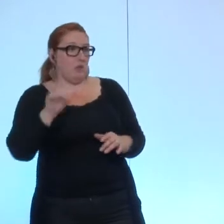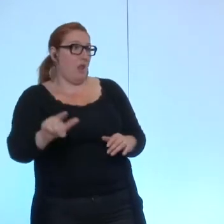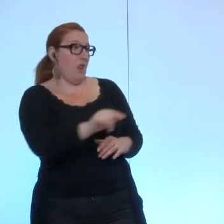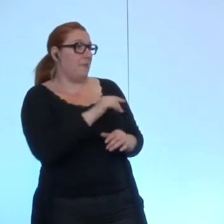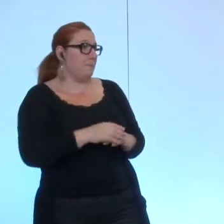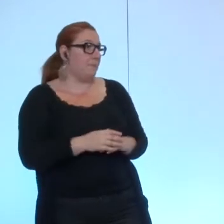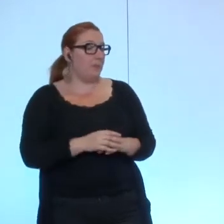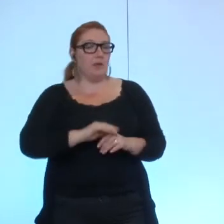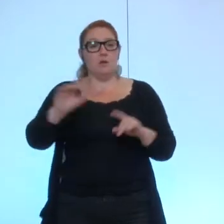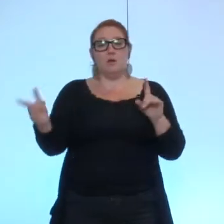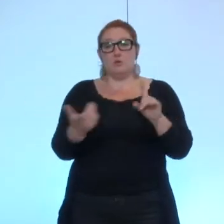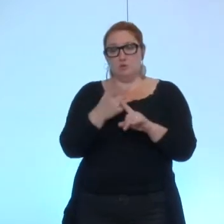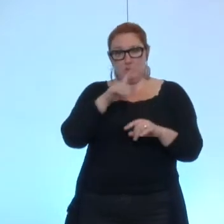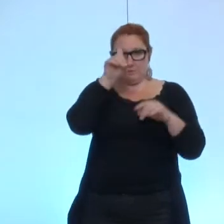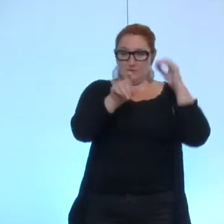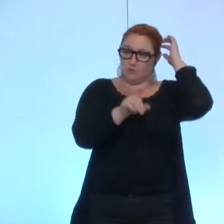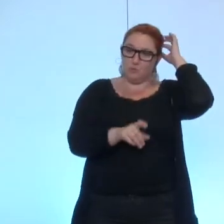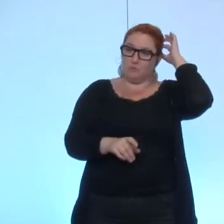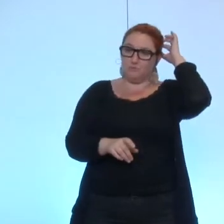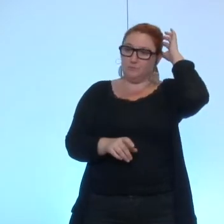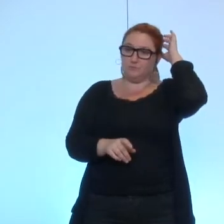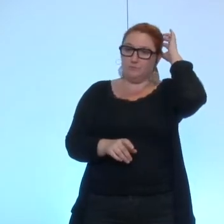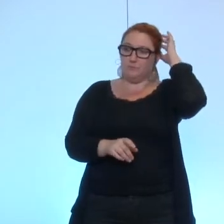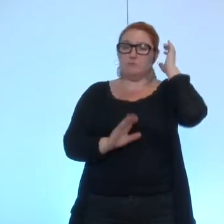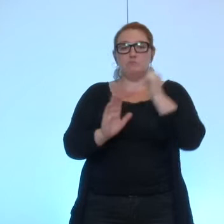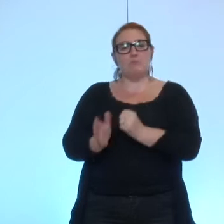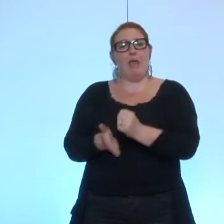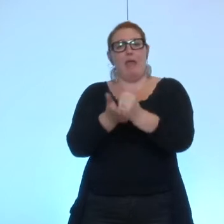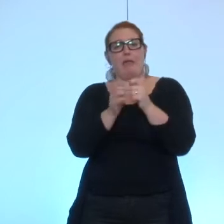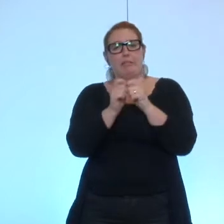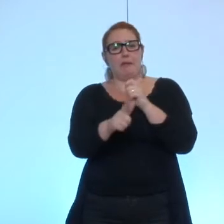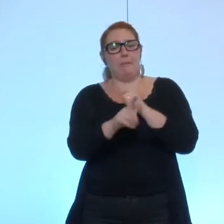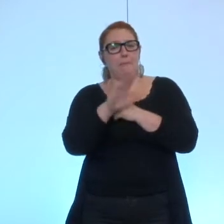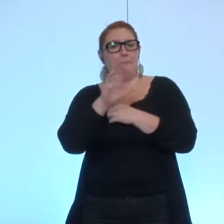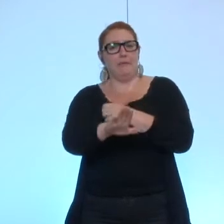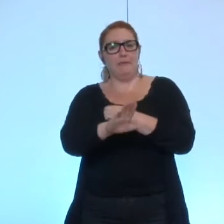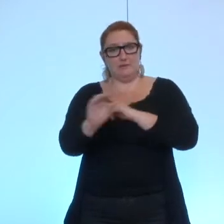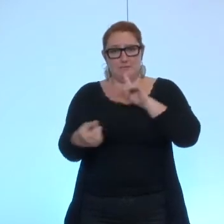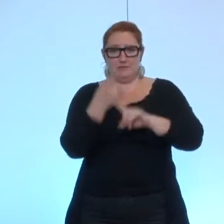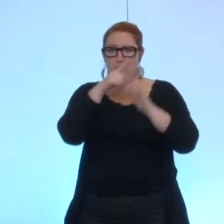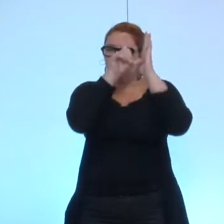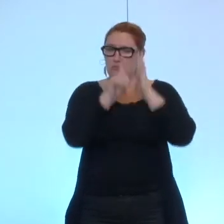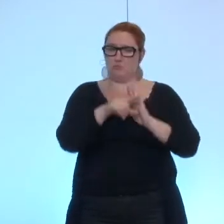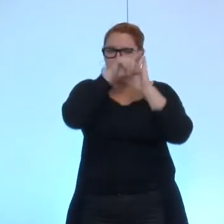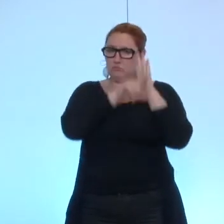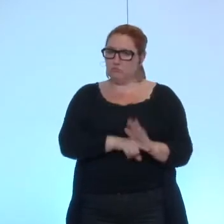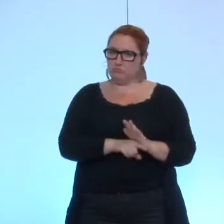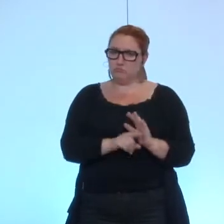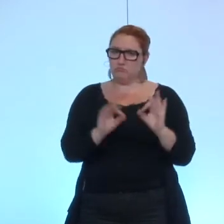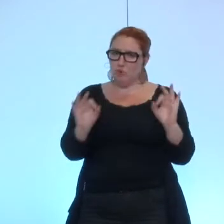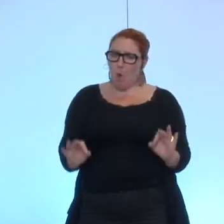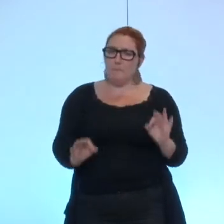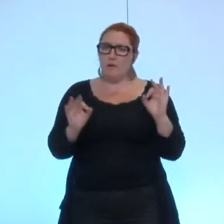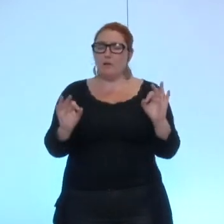La deuxième question, c'est qu'effectivement, ce type d'aide, il faut vraiment que ça soit encadré et légitimé. Qui est-ce qui va faire